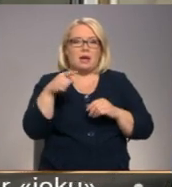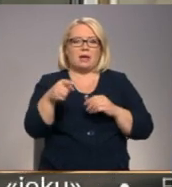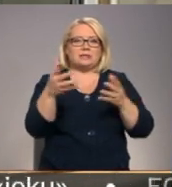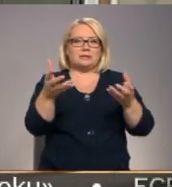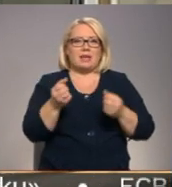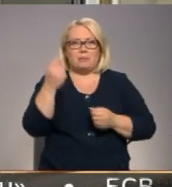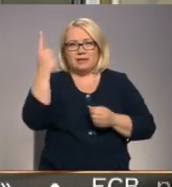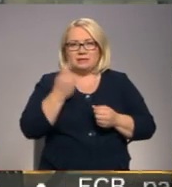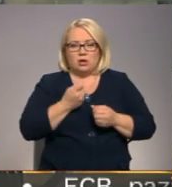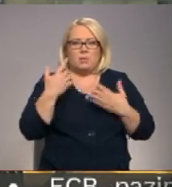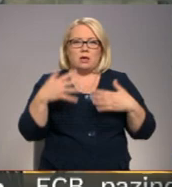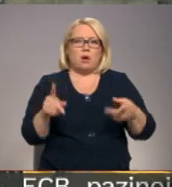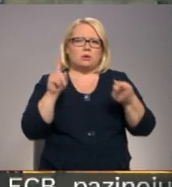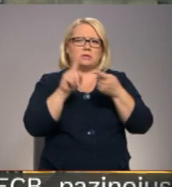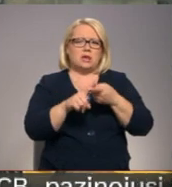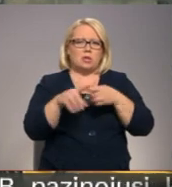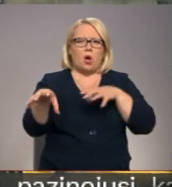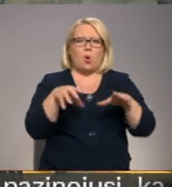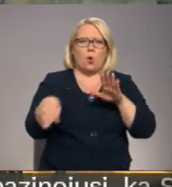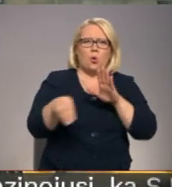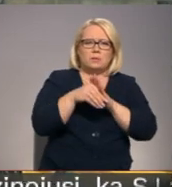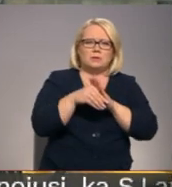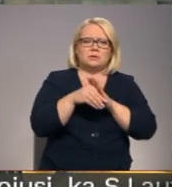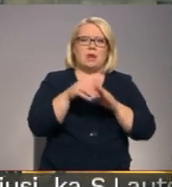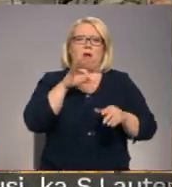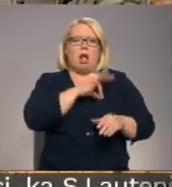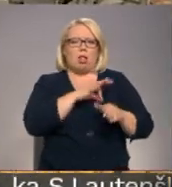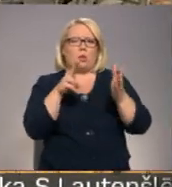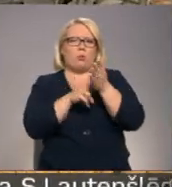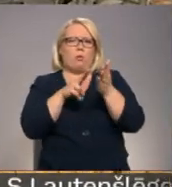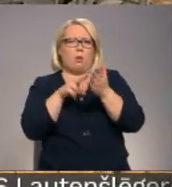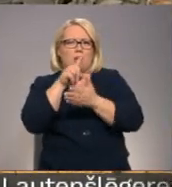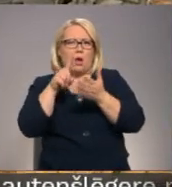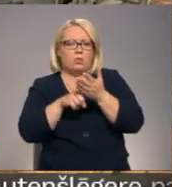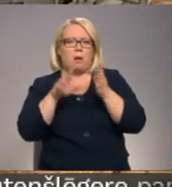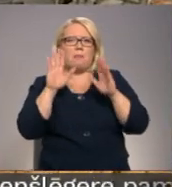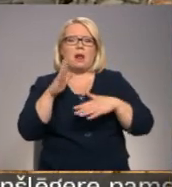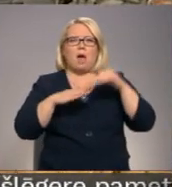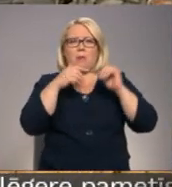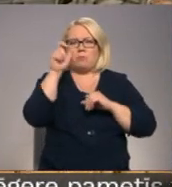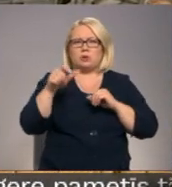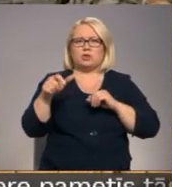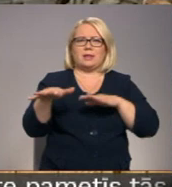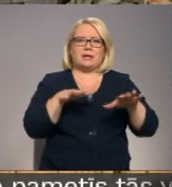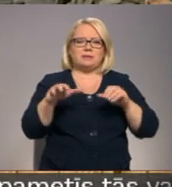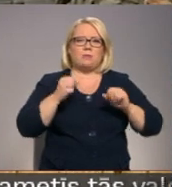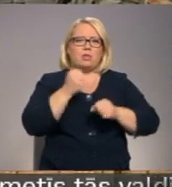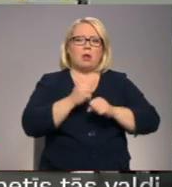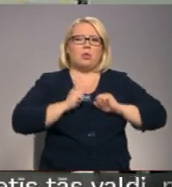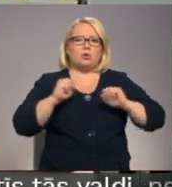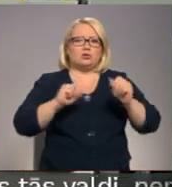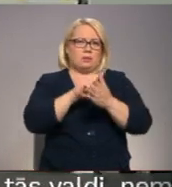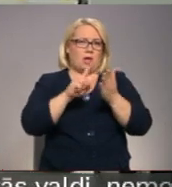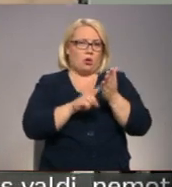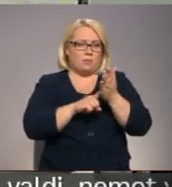ziņojumi jau bijuši saistīti ar korupcijas jomu, algu un nodokļu jautājumiem par amatpersonu rīcību, darba drošības jautājumiem un citi.